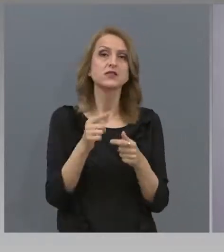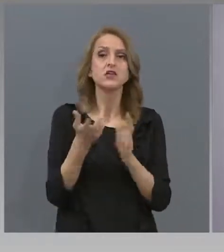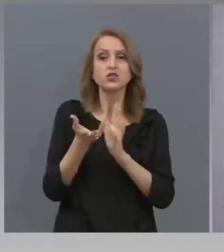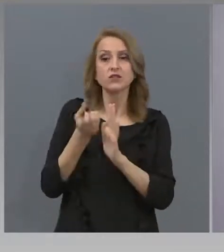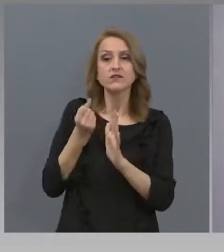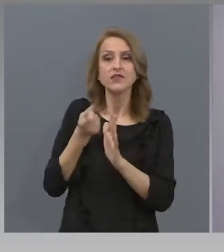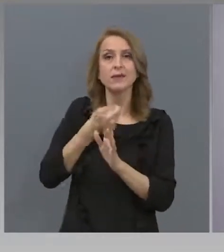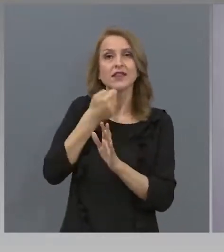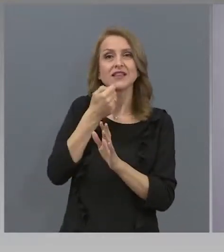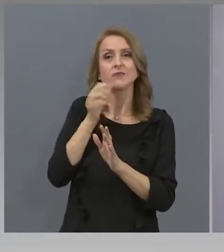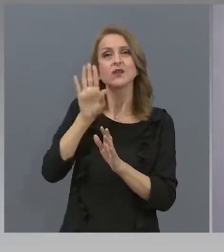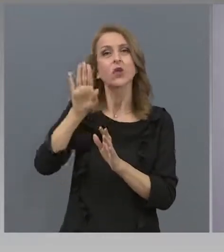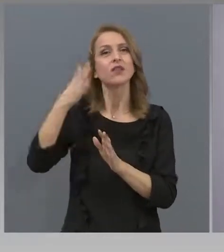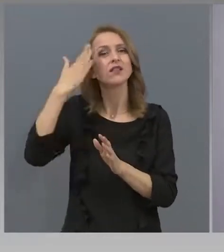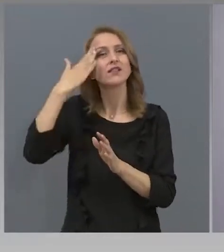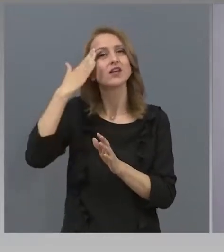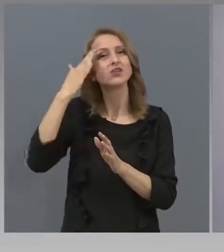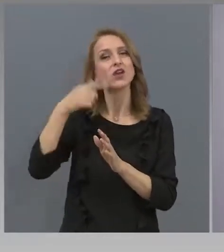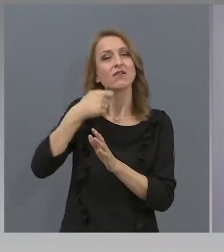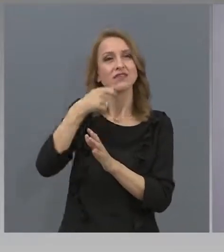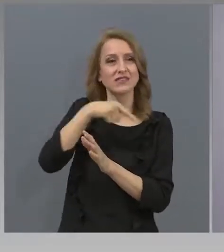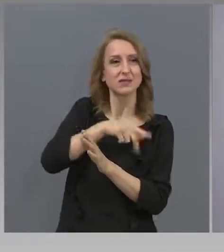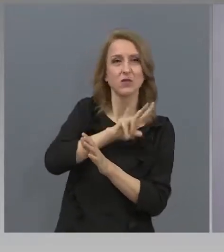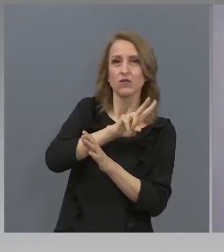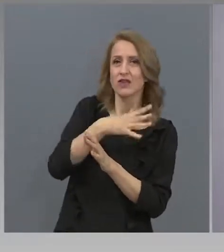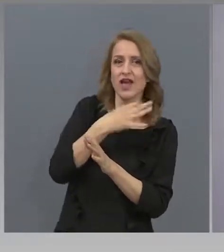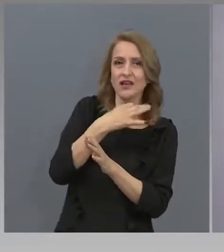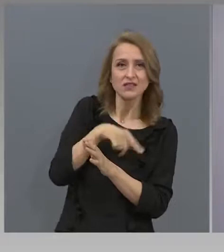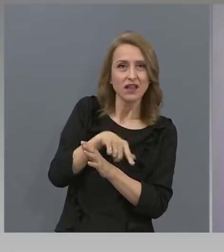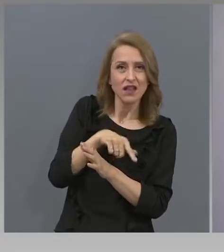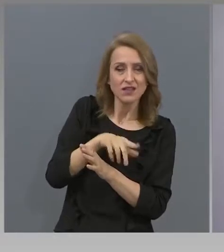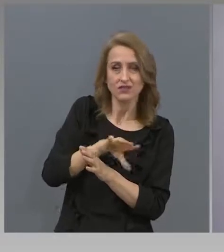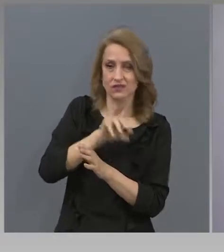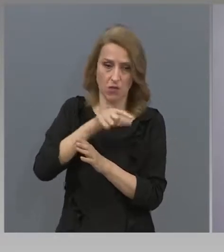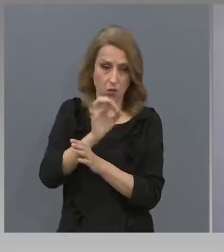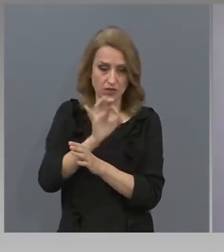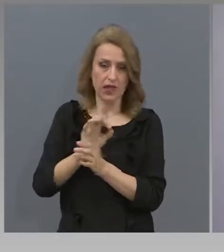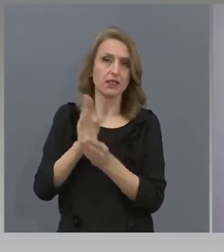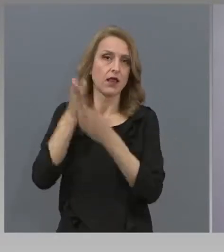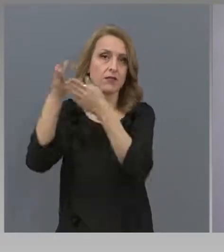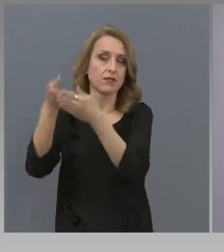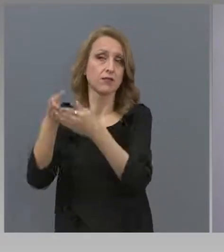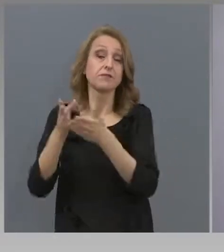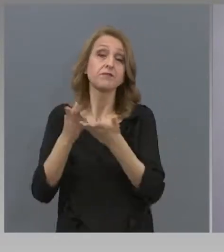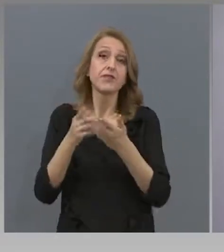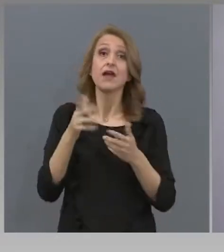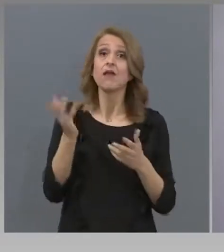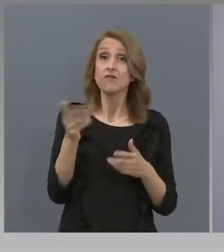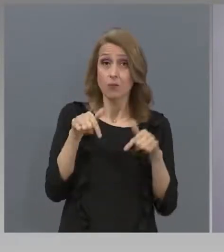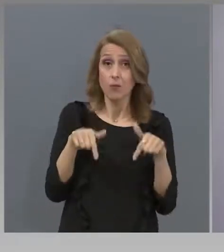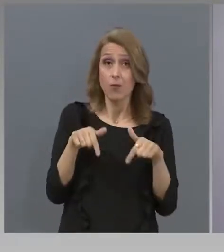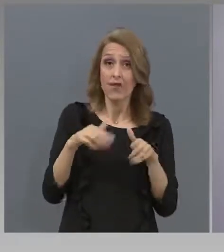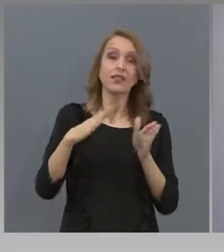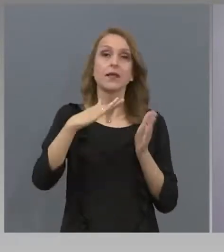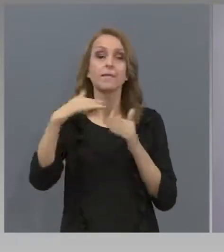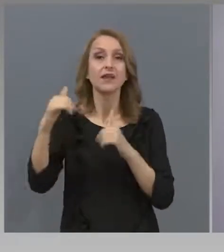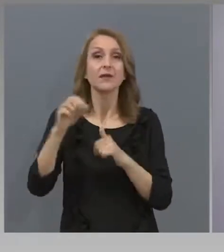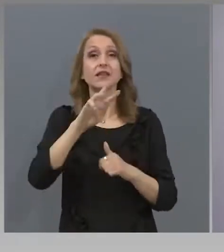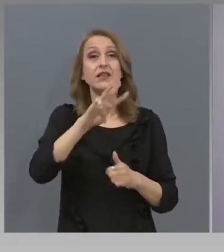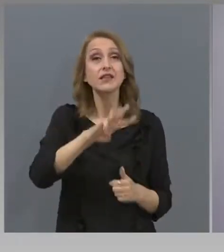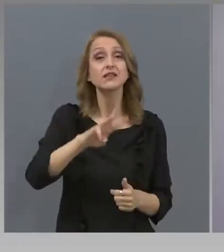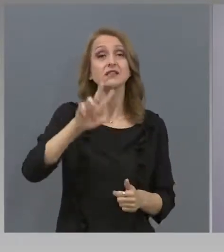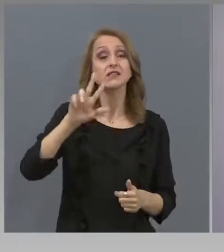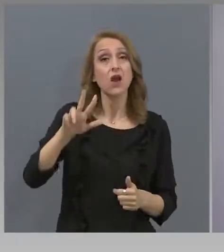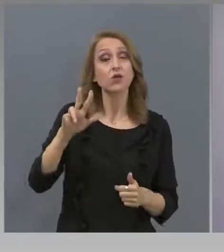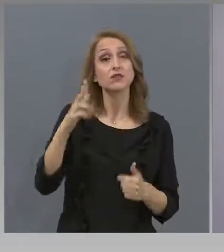държавните зрелостни изпити. С оценки от държавните зрелостни изпити в момента приемат 38 от 52 висши